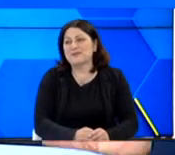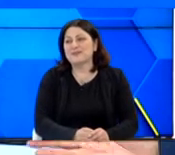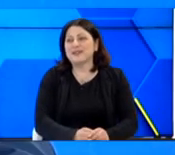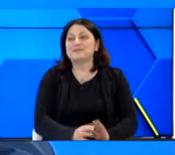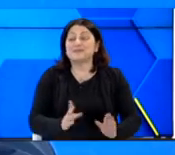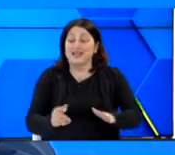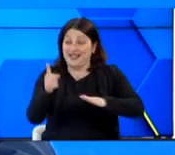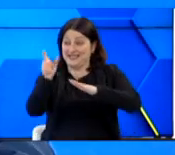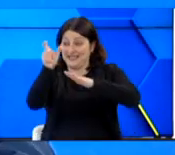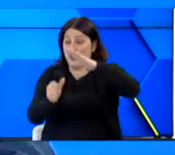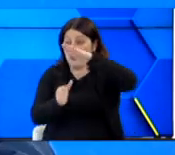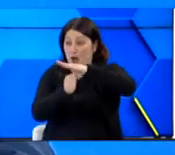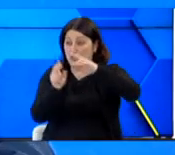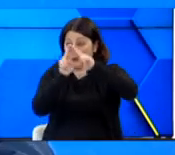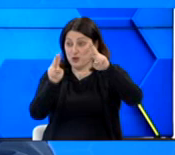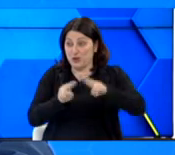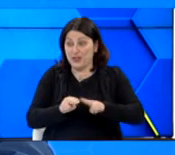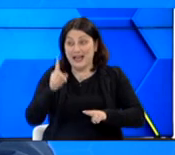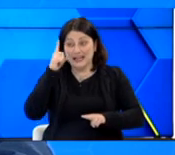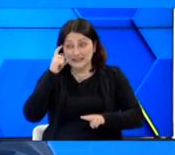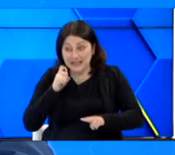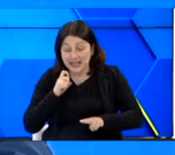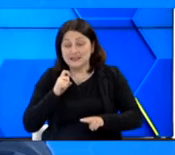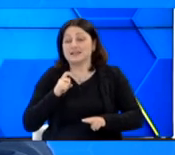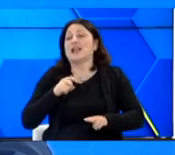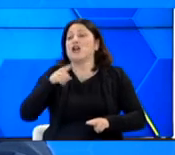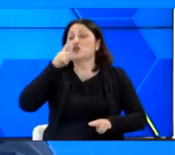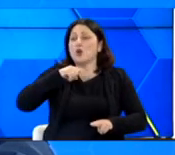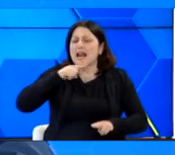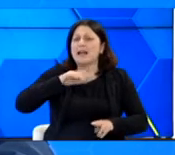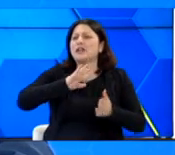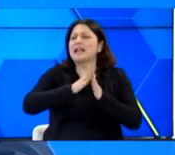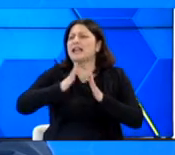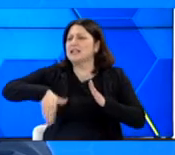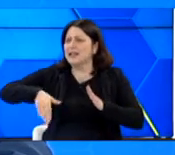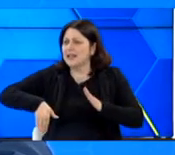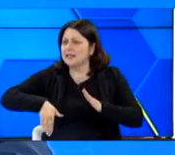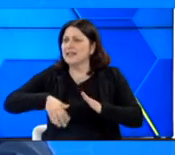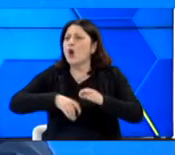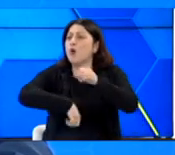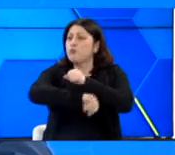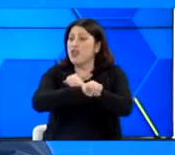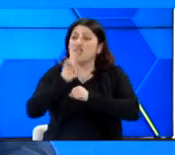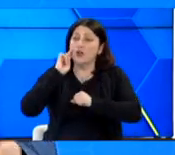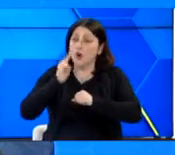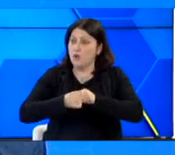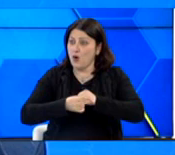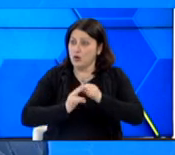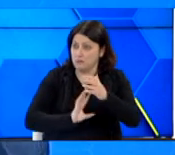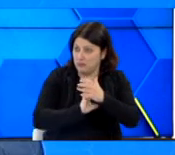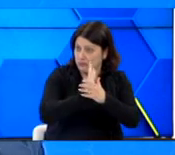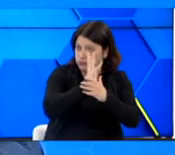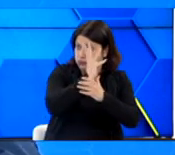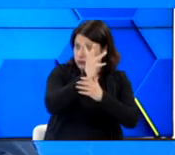Ως πρόεδρος της Ομοσπονδίας θα ξέρετε όμως αν έχει αναπτυχθεί στην Κρήτη, στο Ηράκλειο, το ποδόσφαιρο κοφών. Αν υπάρχουν κάποιες